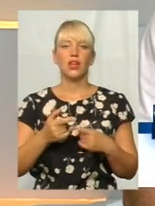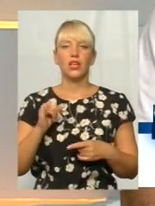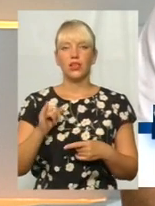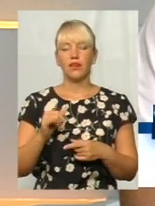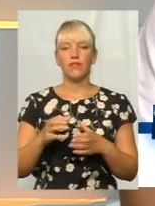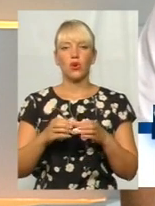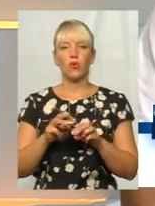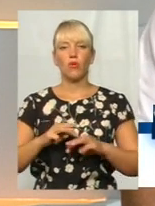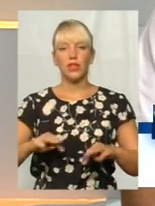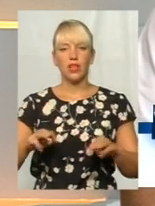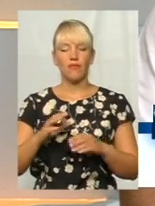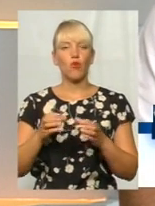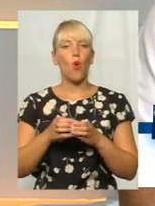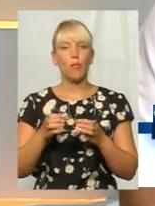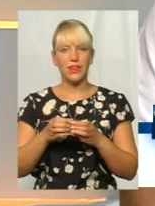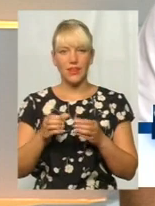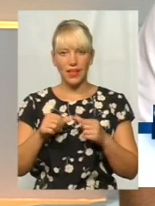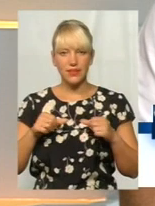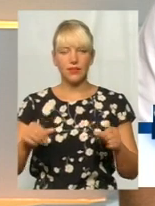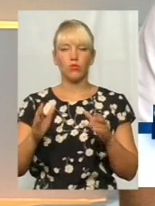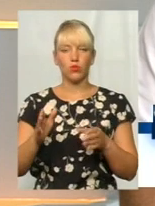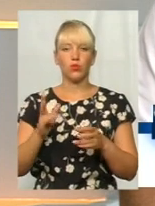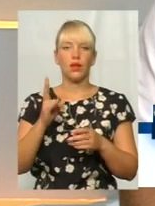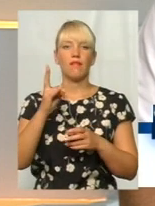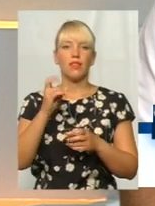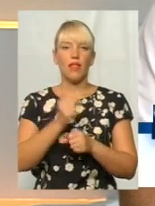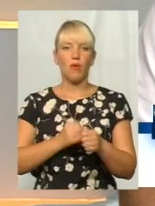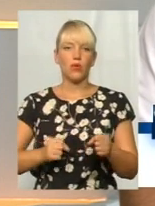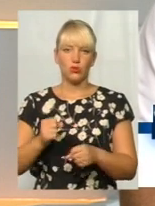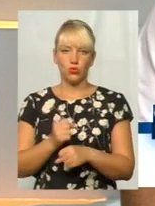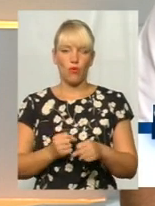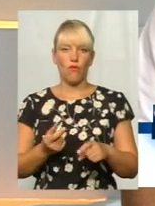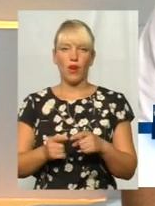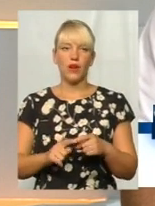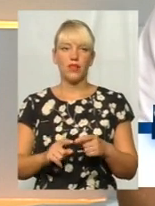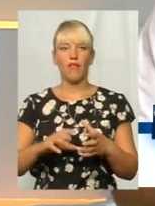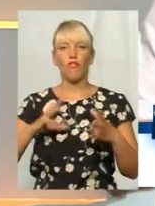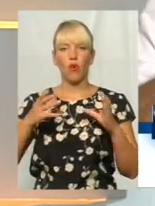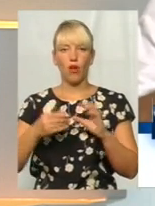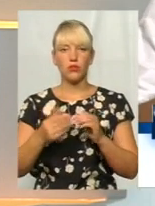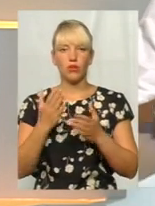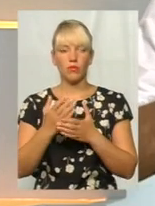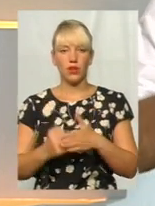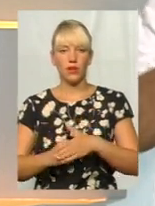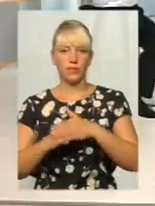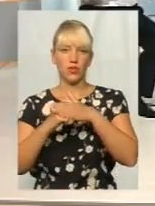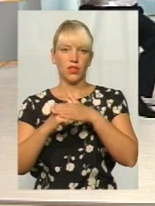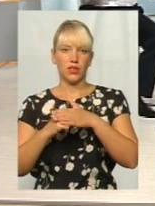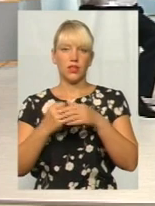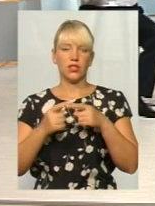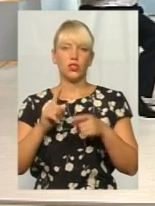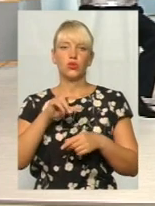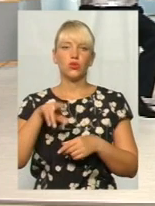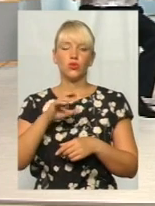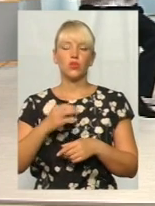будуть напрацювання. Скажемо, в основному затверджена філософія, тобто ув'язка страхового